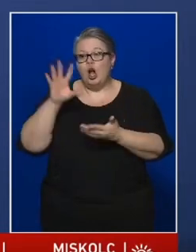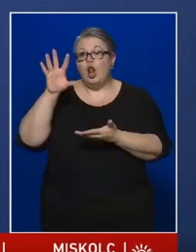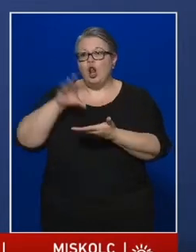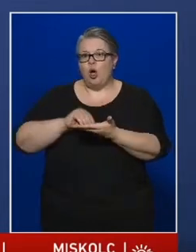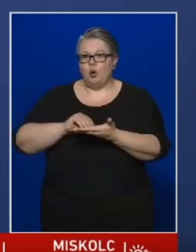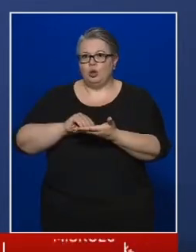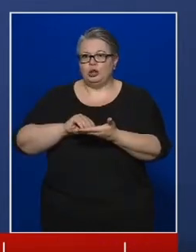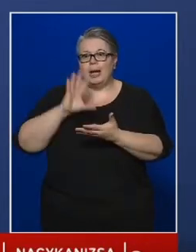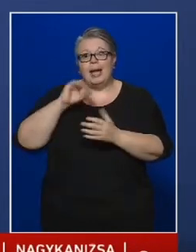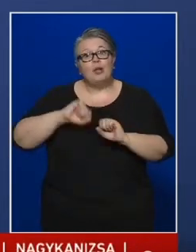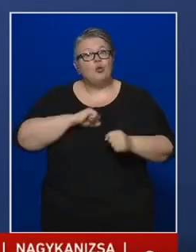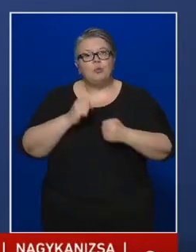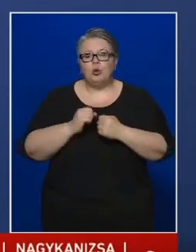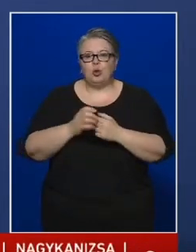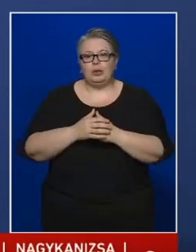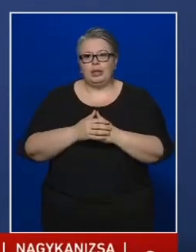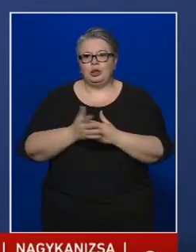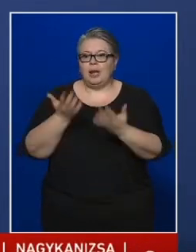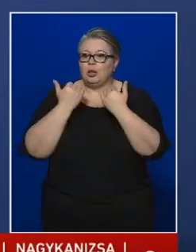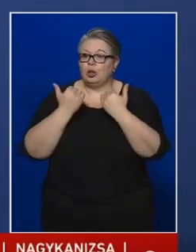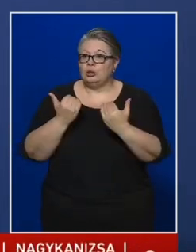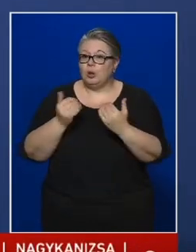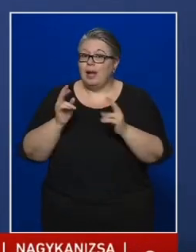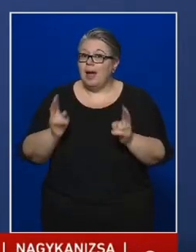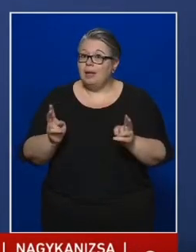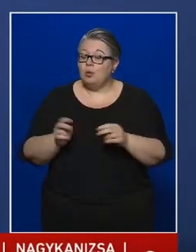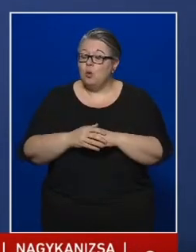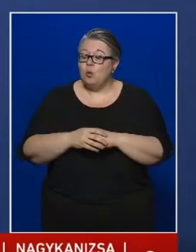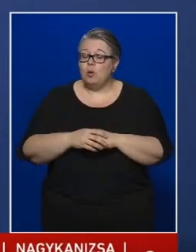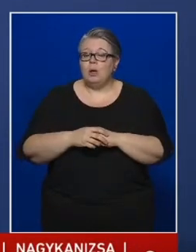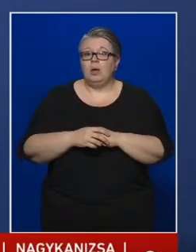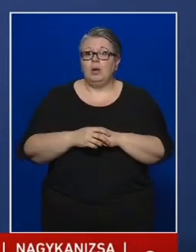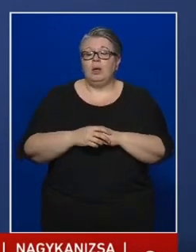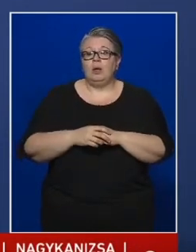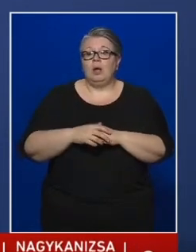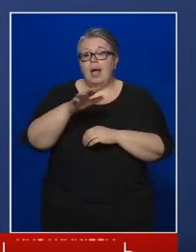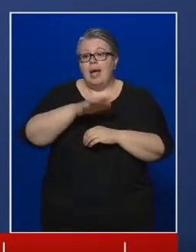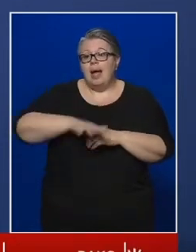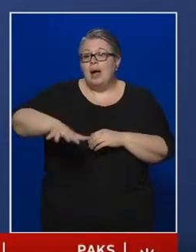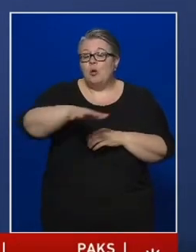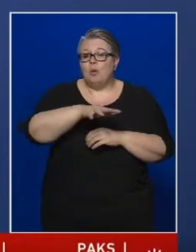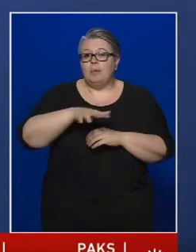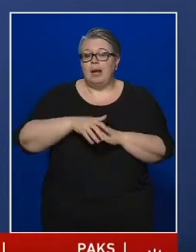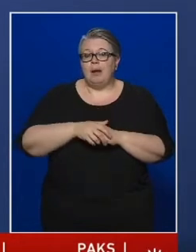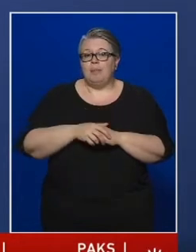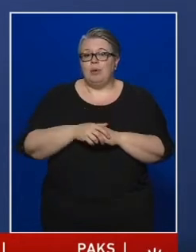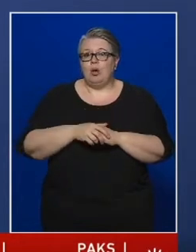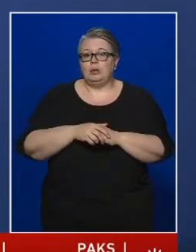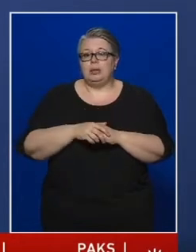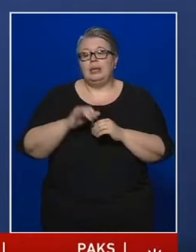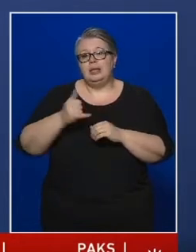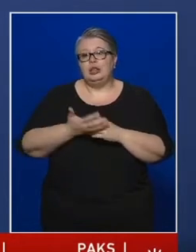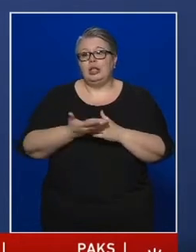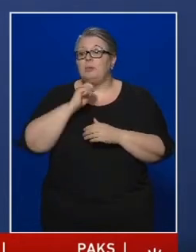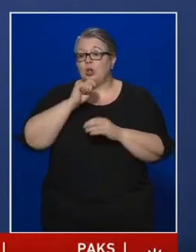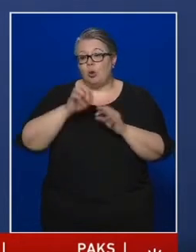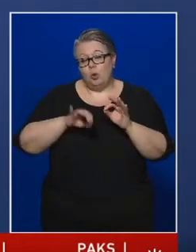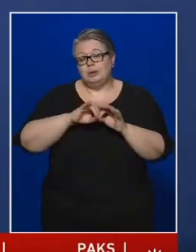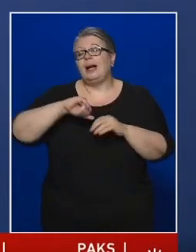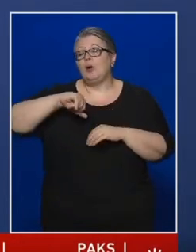lakosság együttműködésének köszönhető az, hogy Európában is és